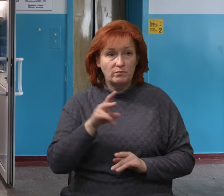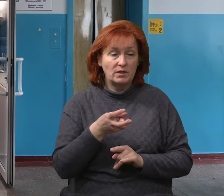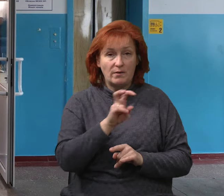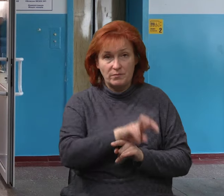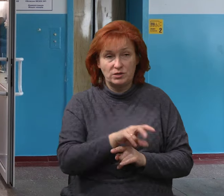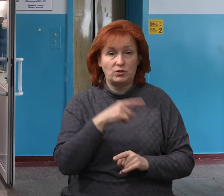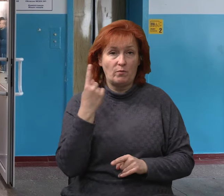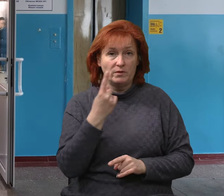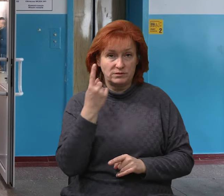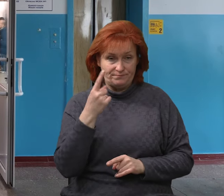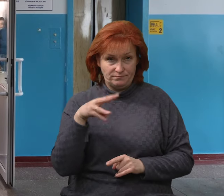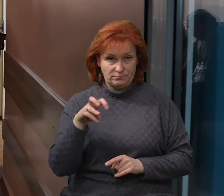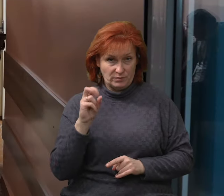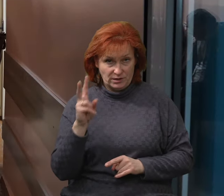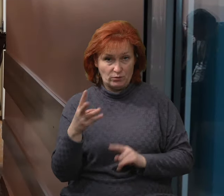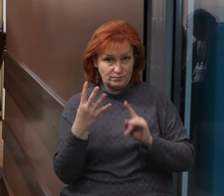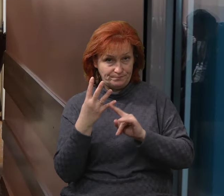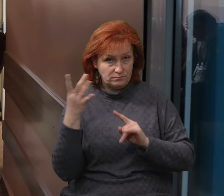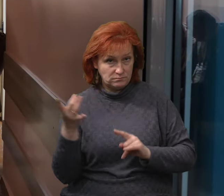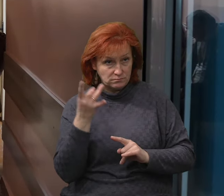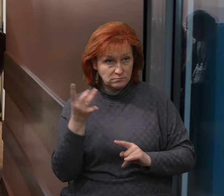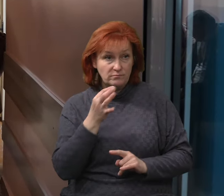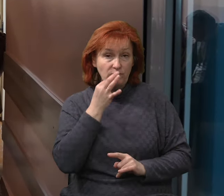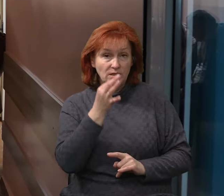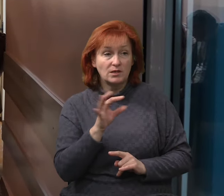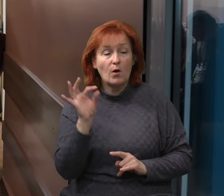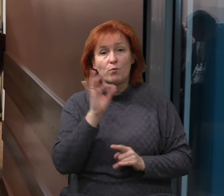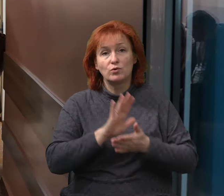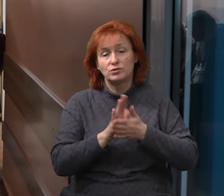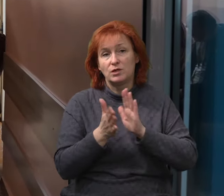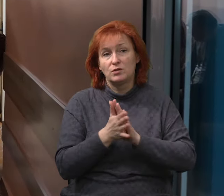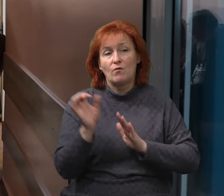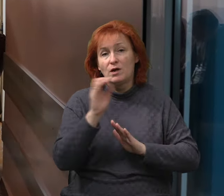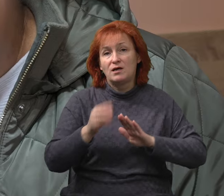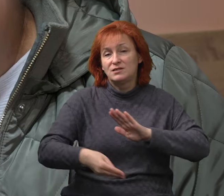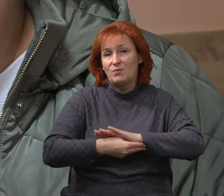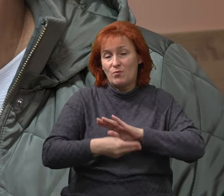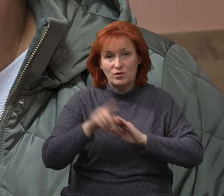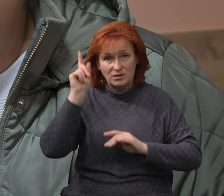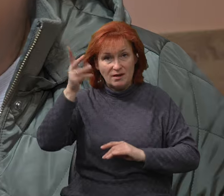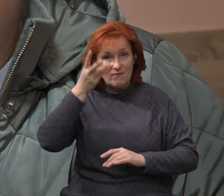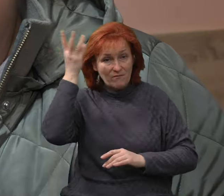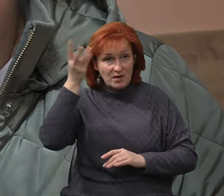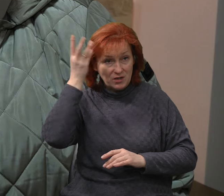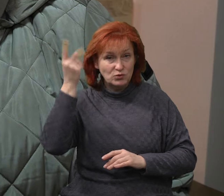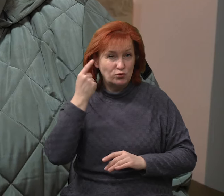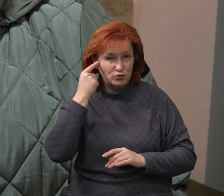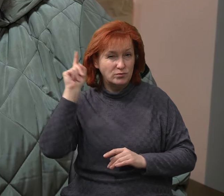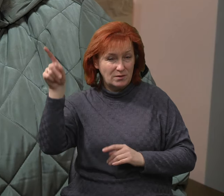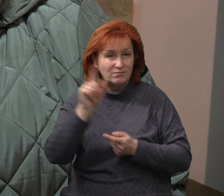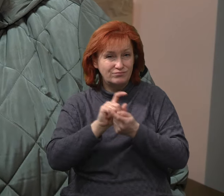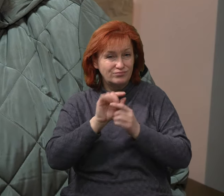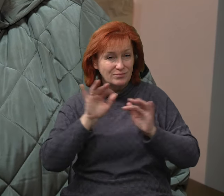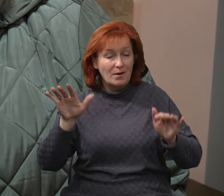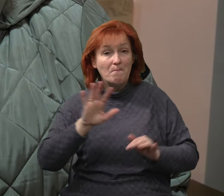Чорнігівській обласній МСЕК в четверте. Жінка каже про ситуацію із поборами. Хмельницькому чула, але тут такого немає. Якщо